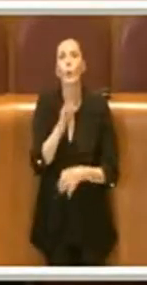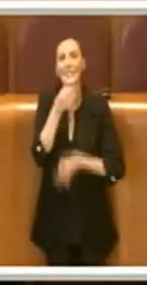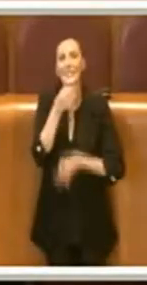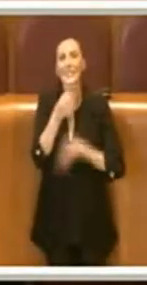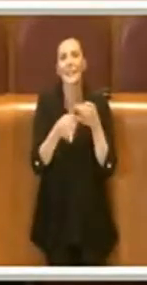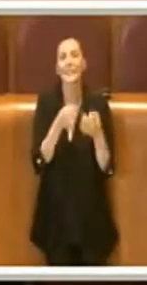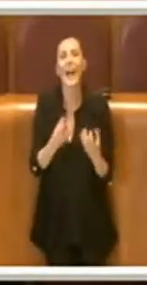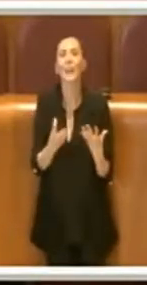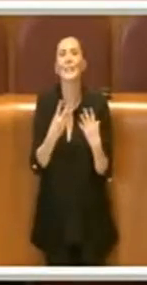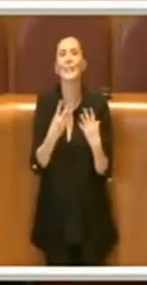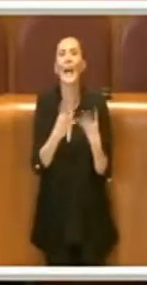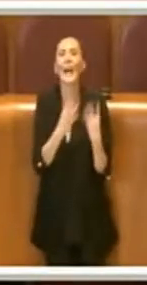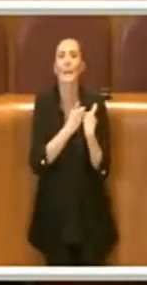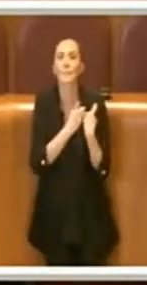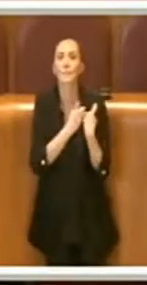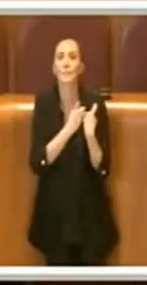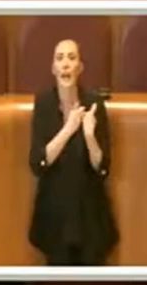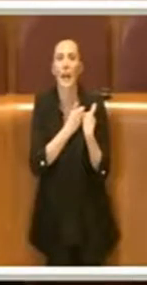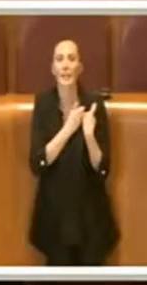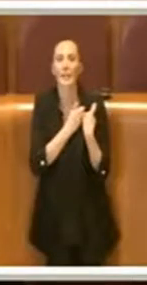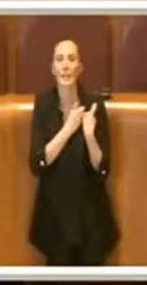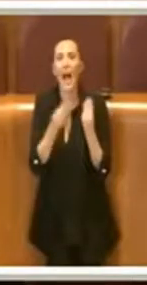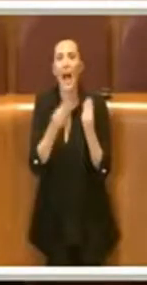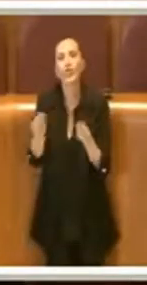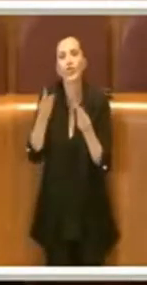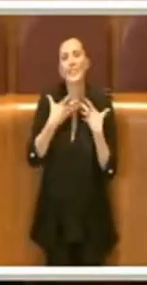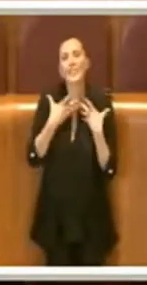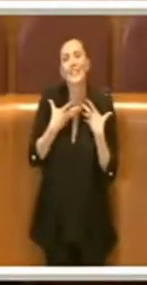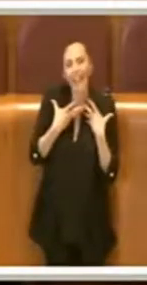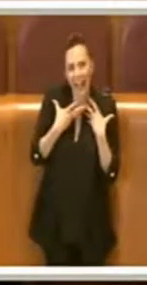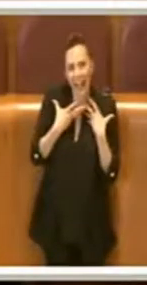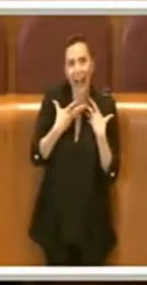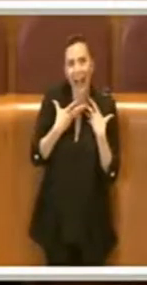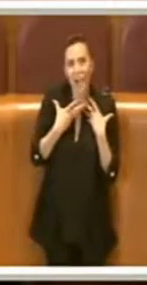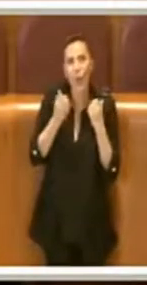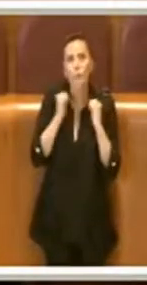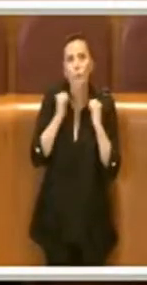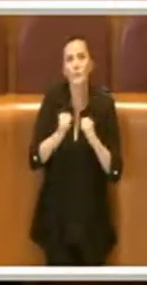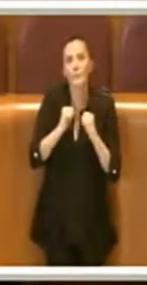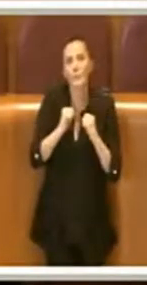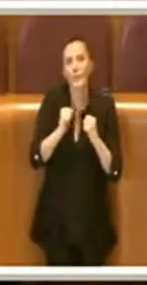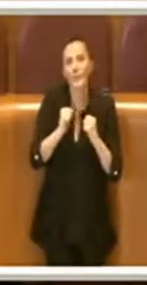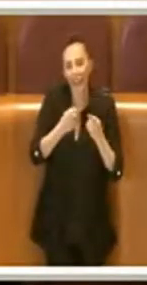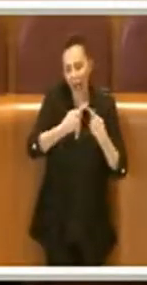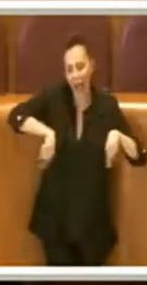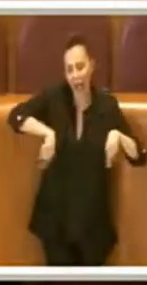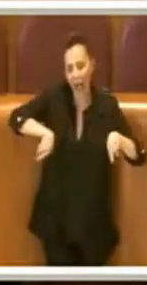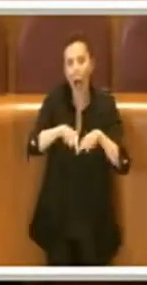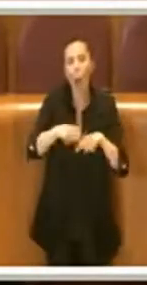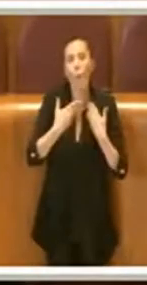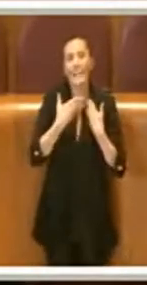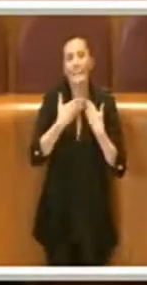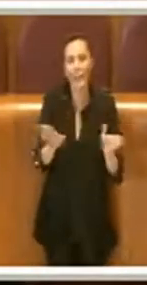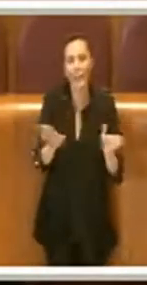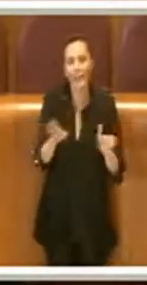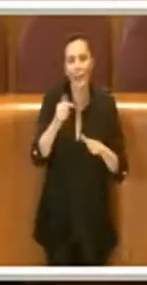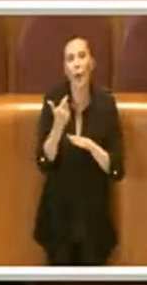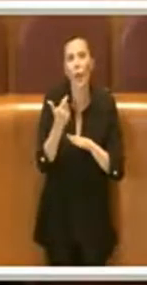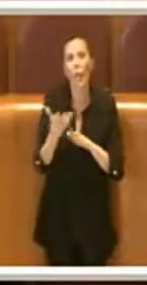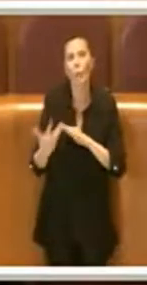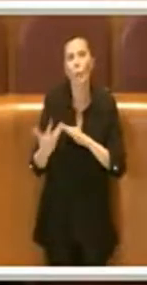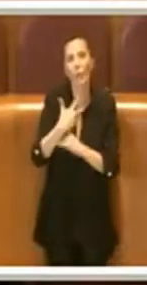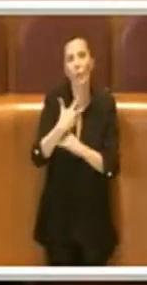li ha portati a dare il numero per fare l'Aula, nonostante questo senso di